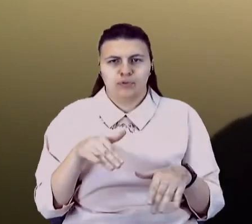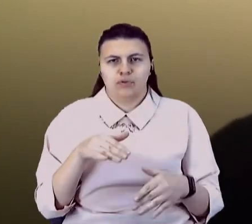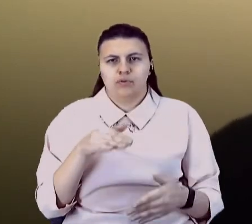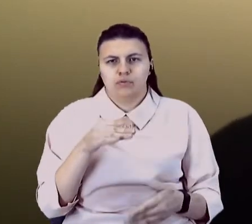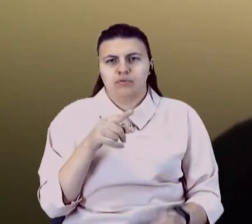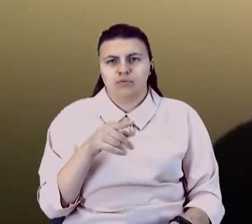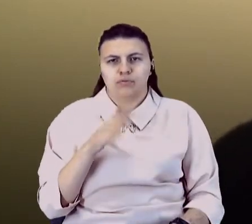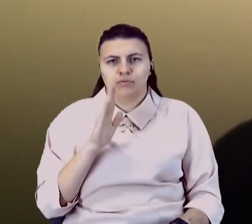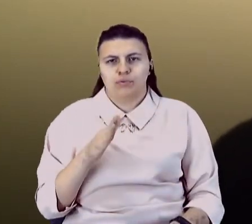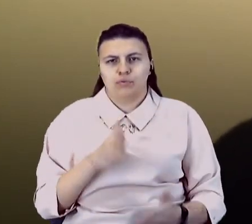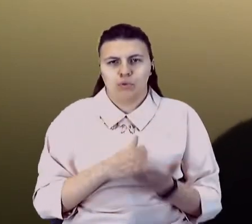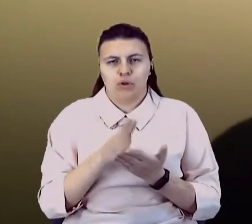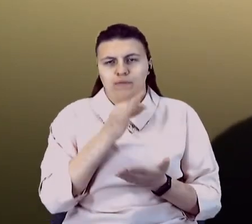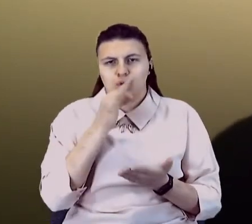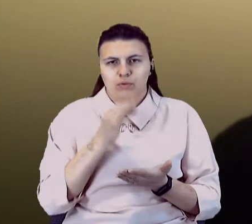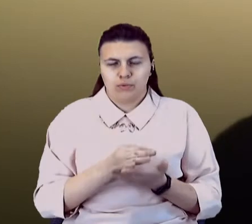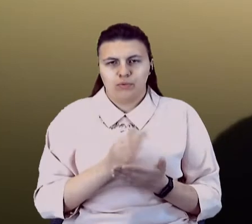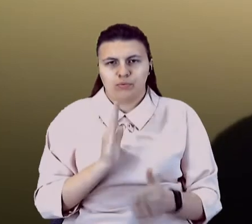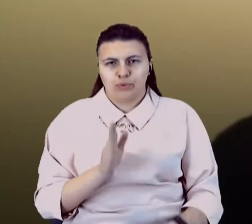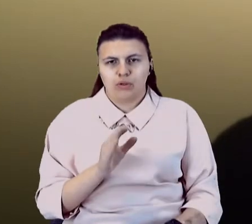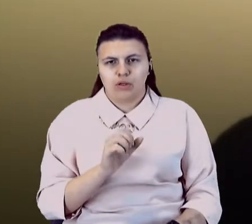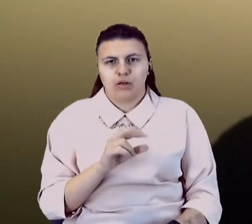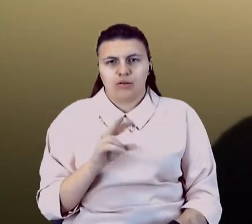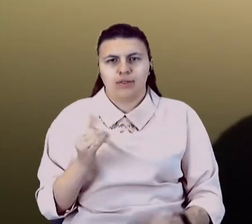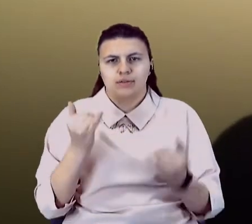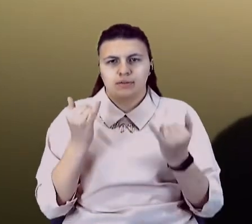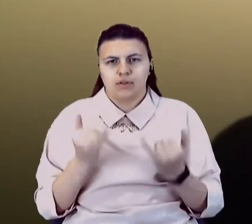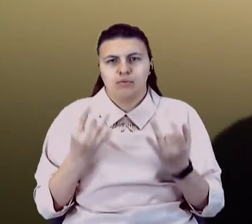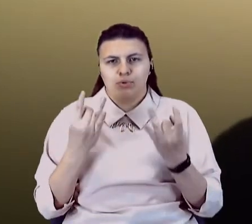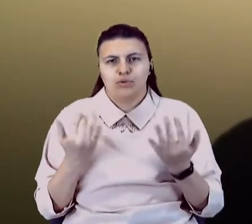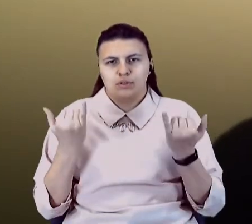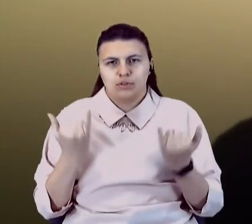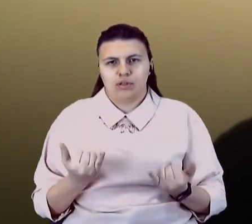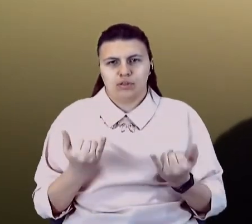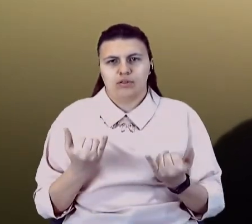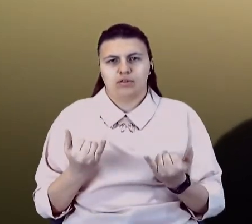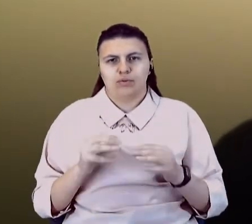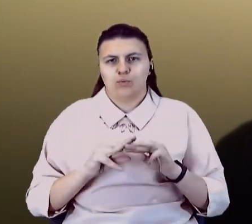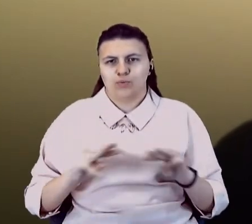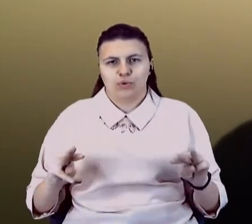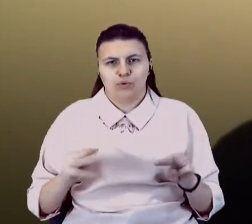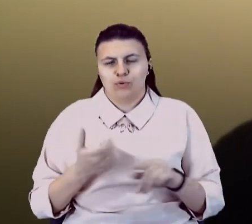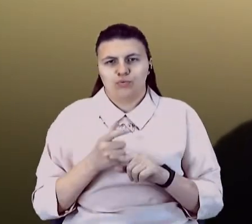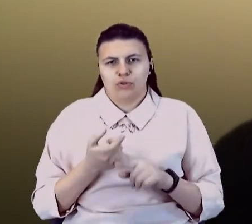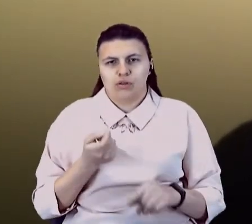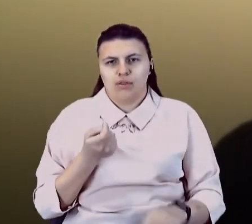це. Але зараз, просто зараз, в нього дуже невеликий вибір.